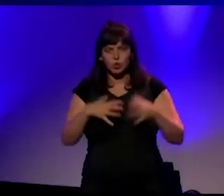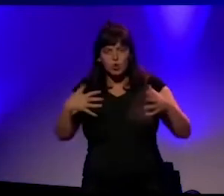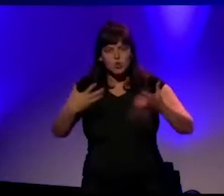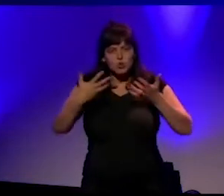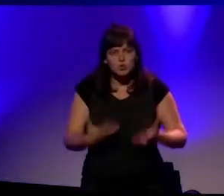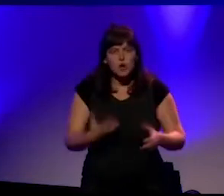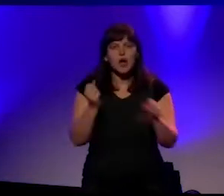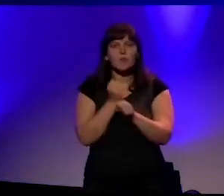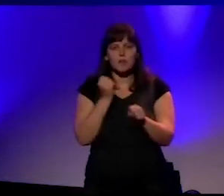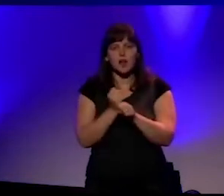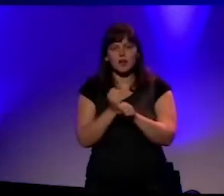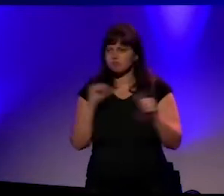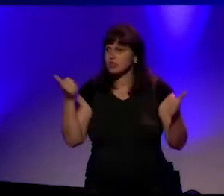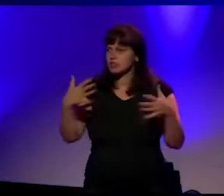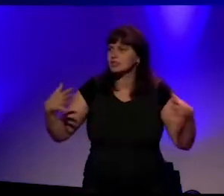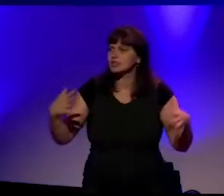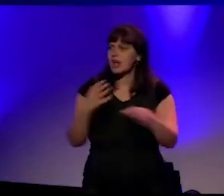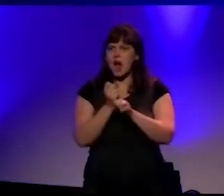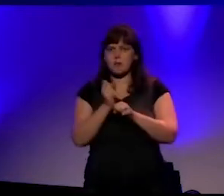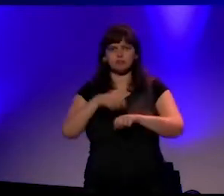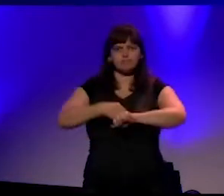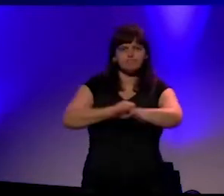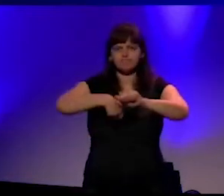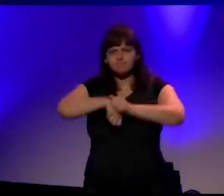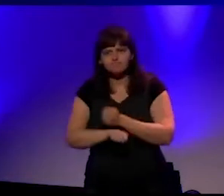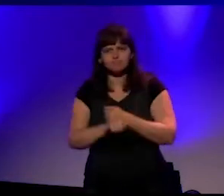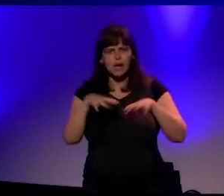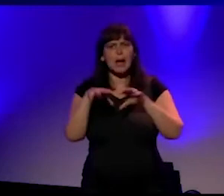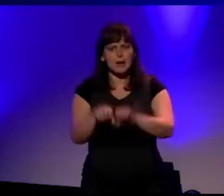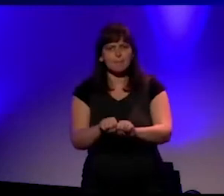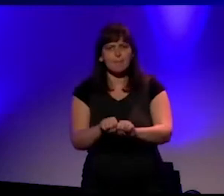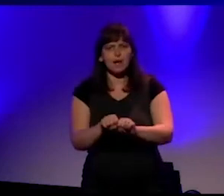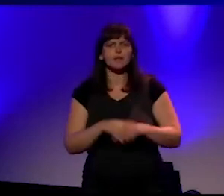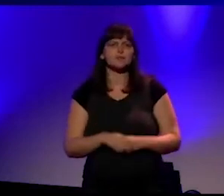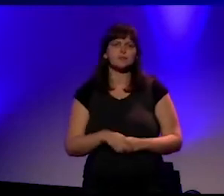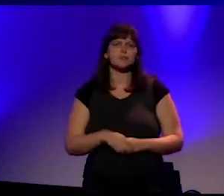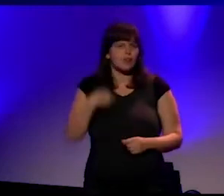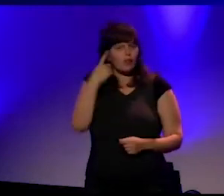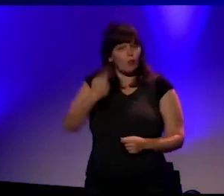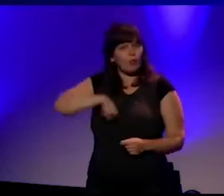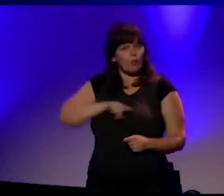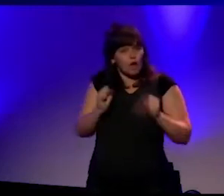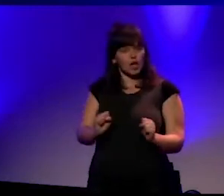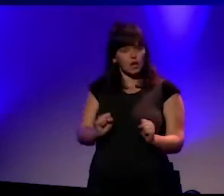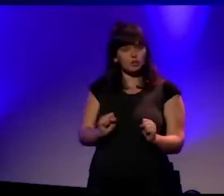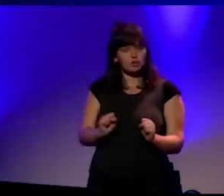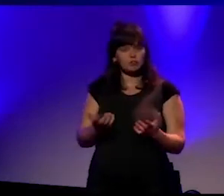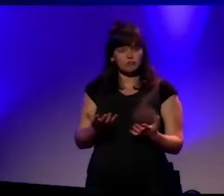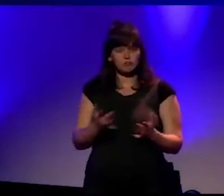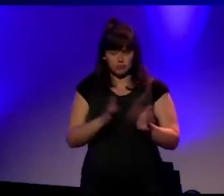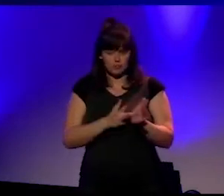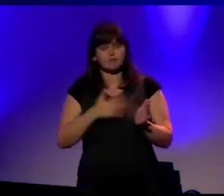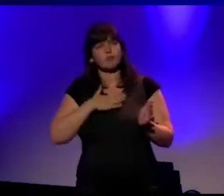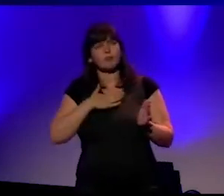aangaan. En ik denk dat we dat kunnen, want in essentie ervaar ik deze universiteit als een heel erg